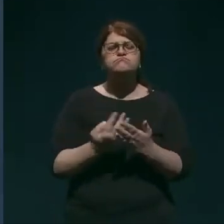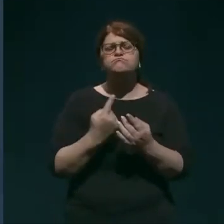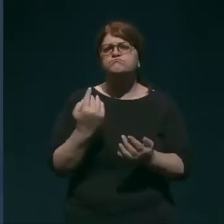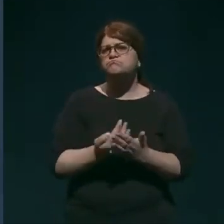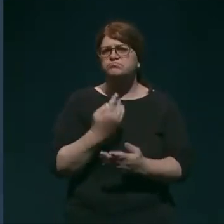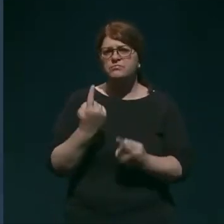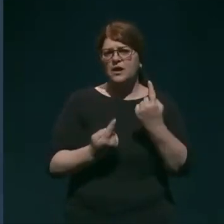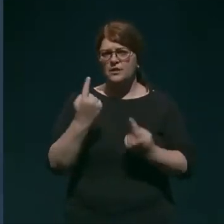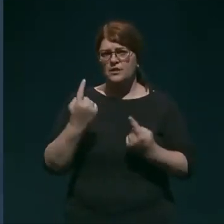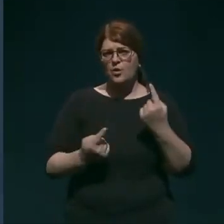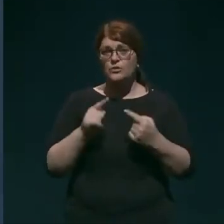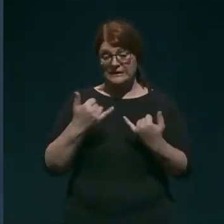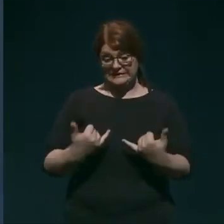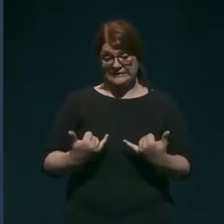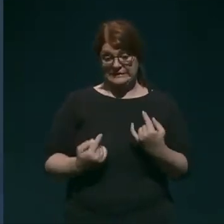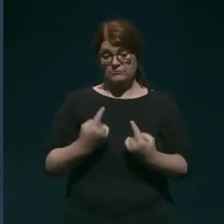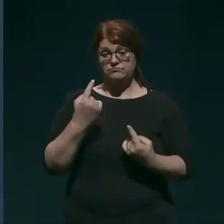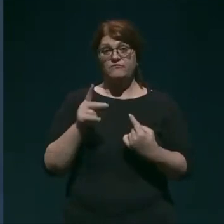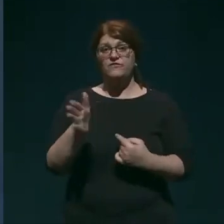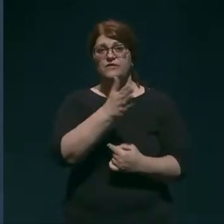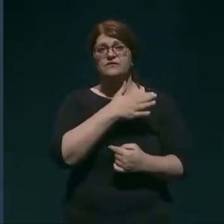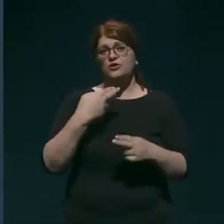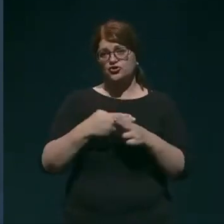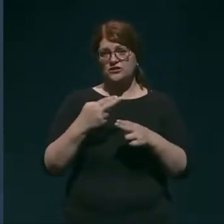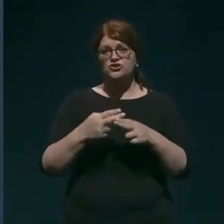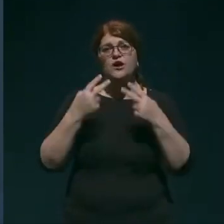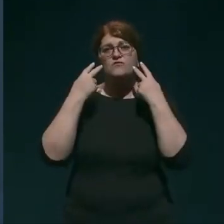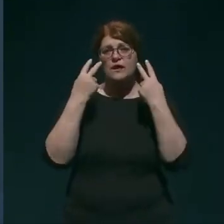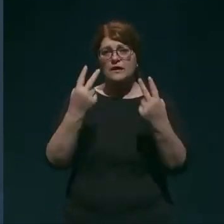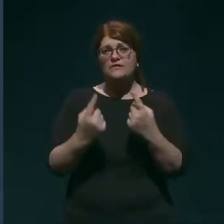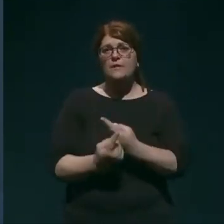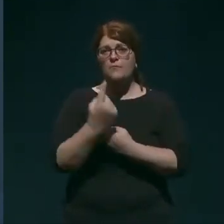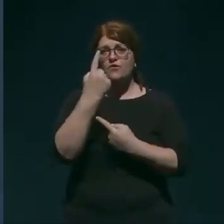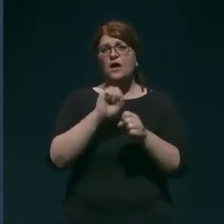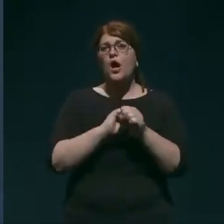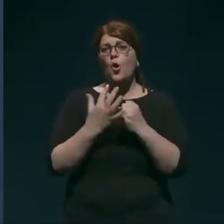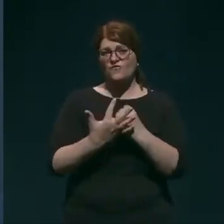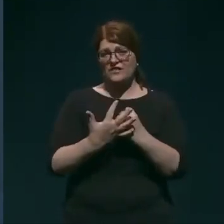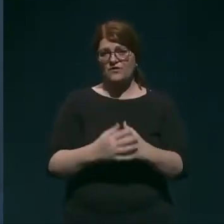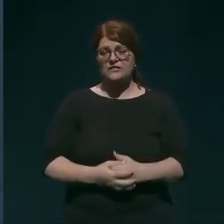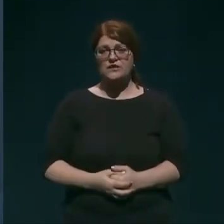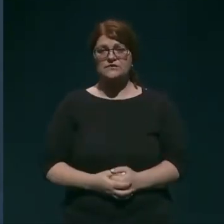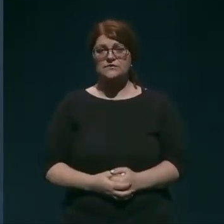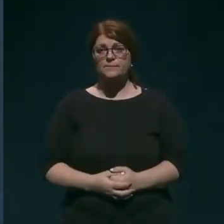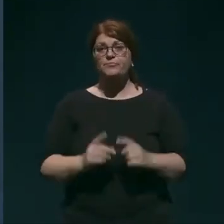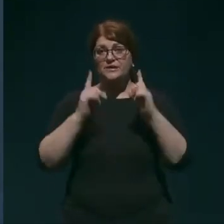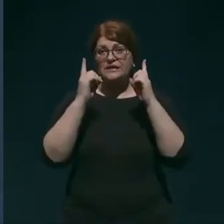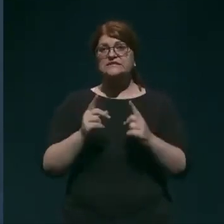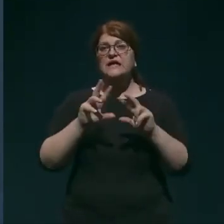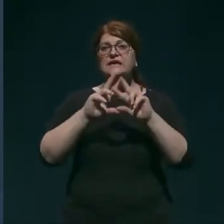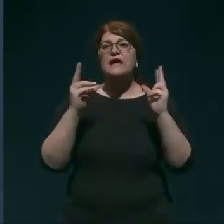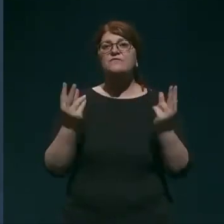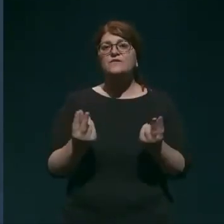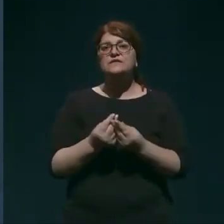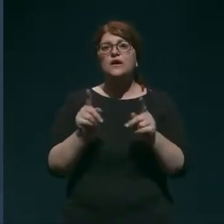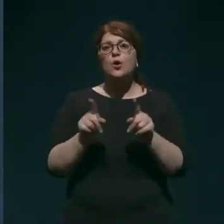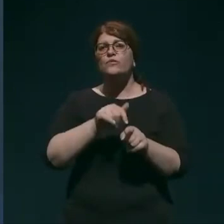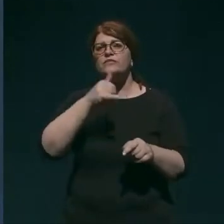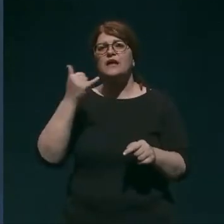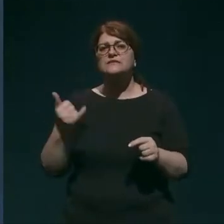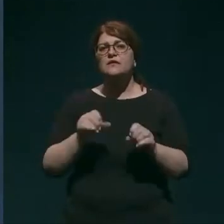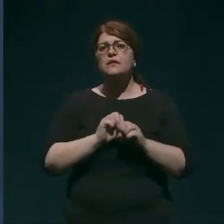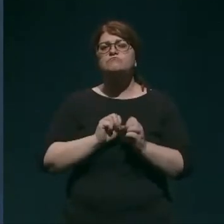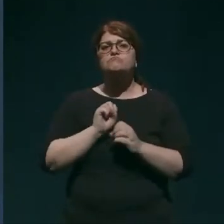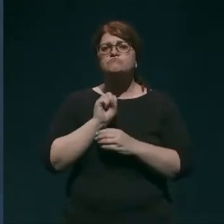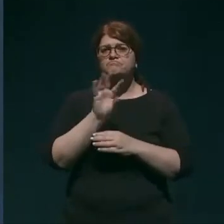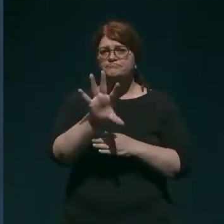trenutno dogajajo v naši državi glede pojava COVID-19. Stanje v svetu, kot kar iz zadnje prezentacije, ki